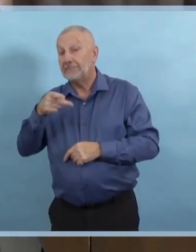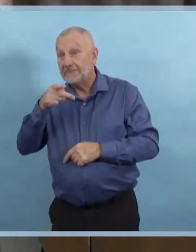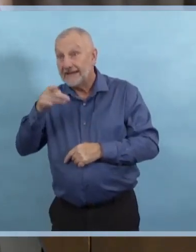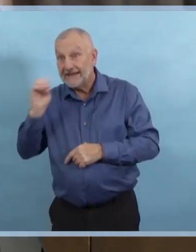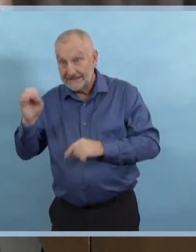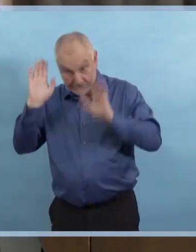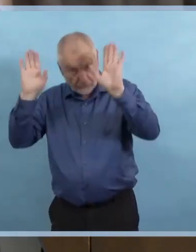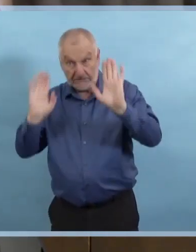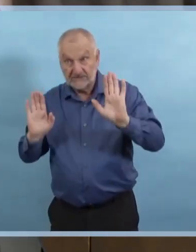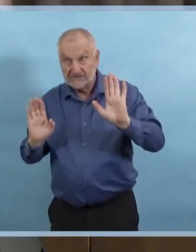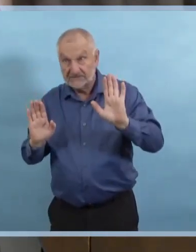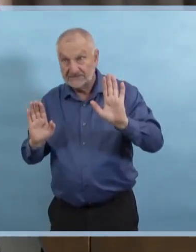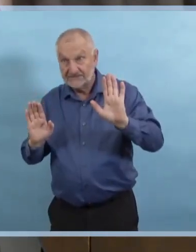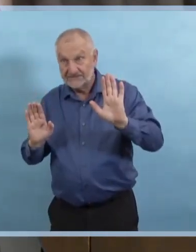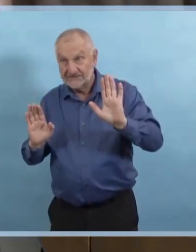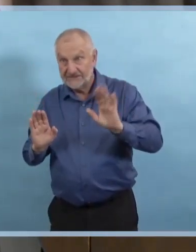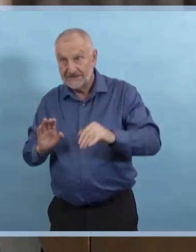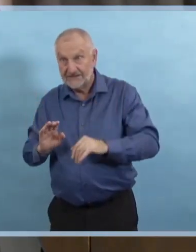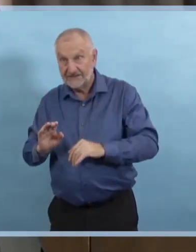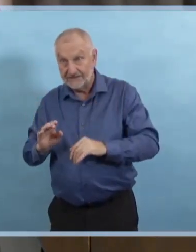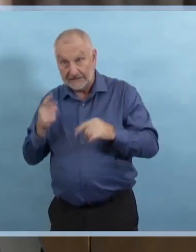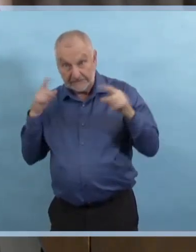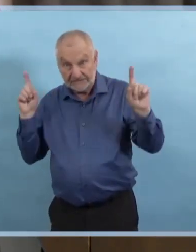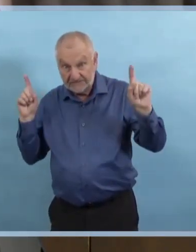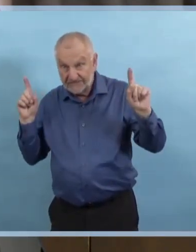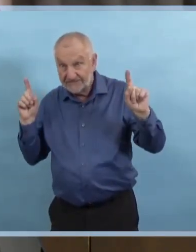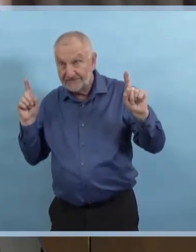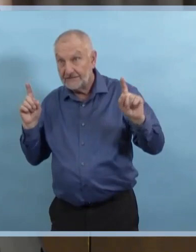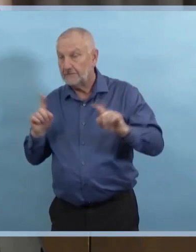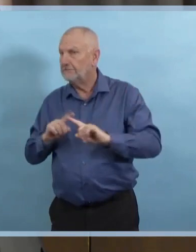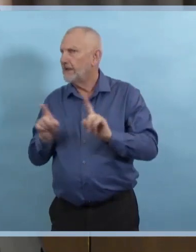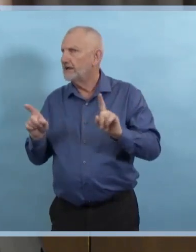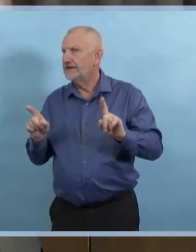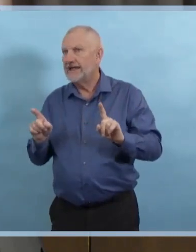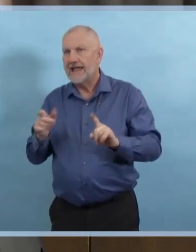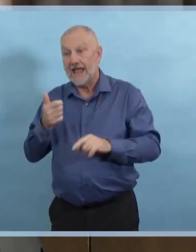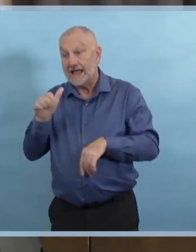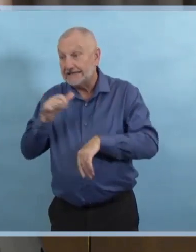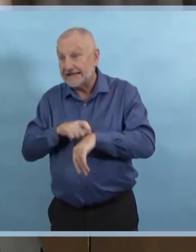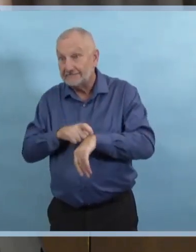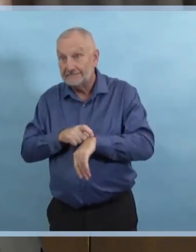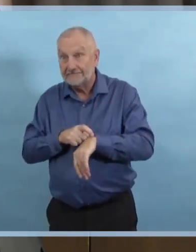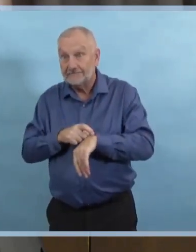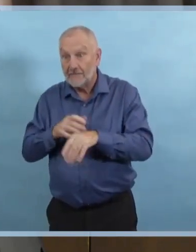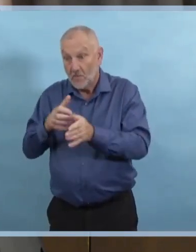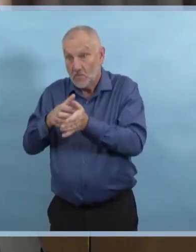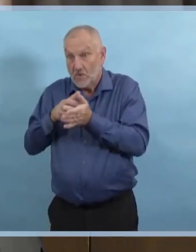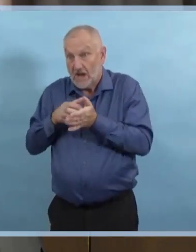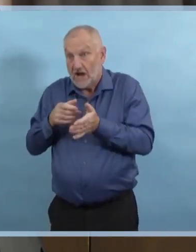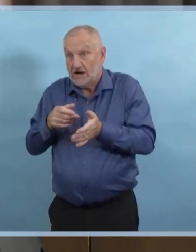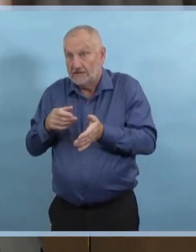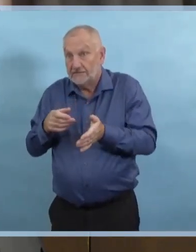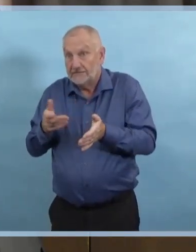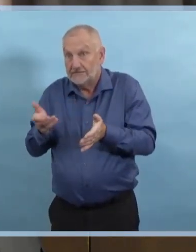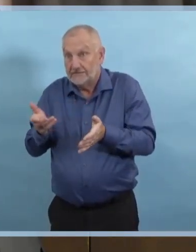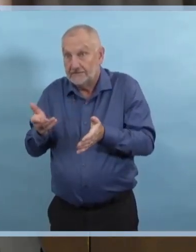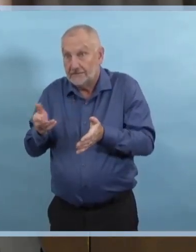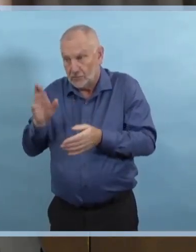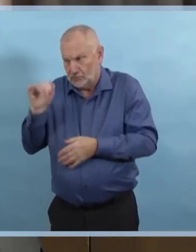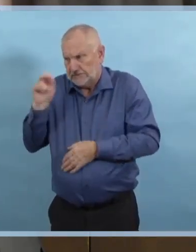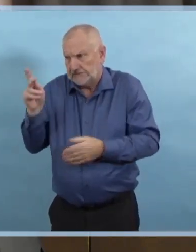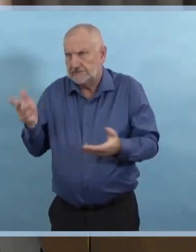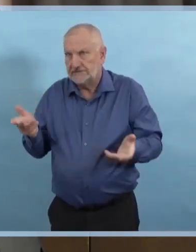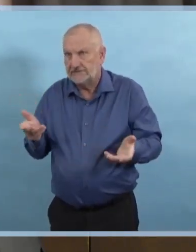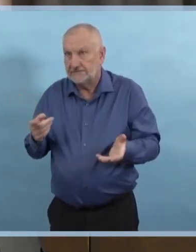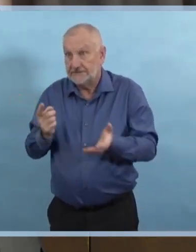Nous avons beaucoup parlé de mettre et d'enlever l'équipement. Il y a des vidéos. Il y a de l'éducation